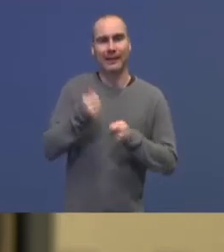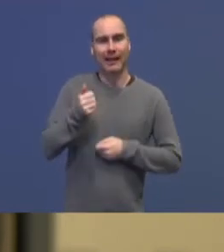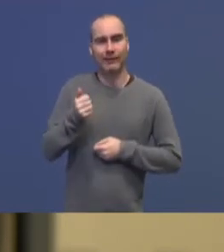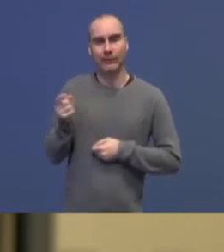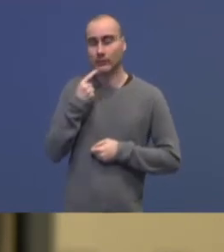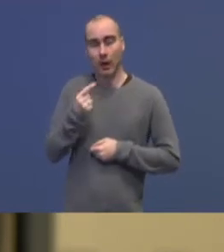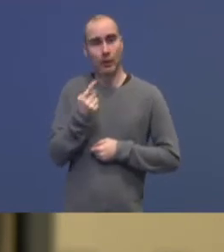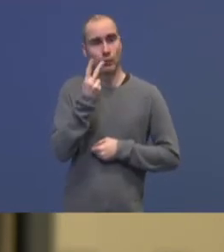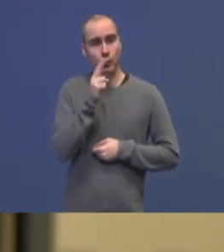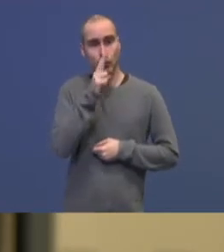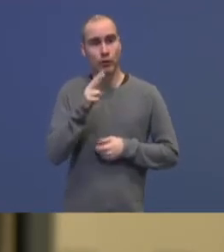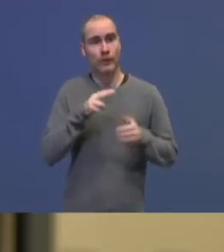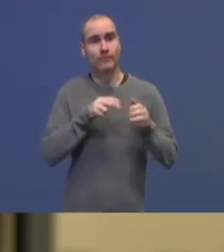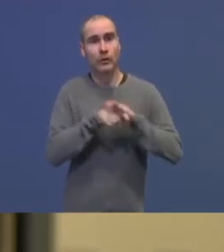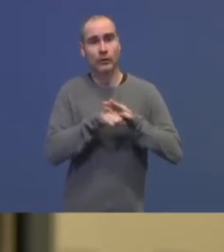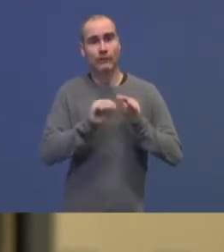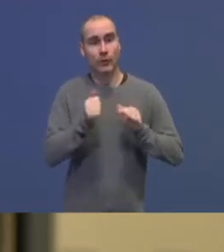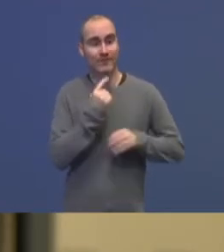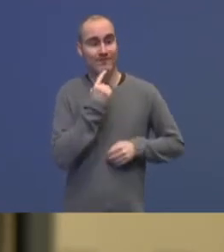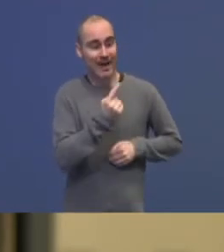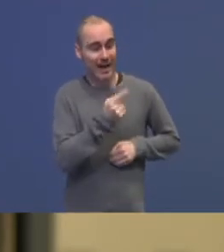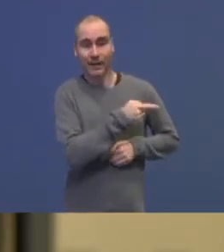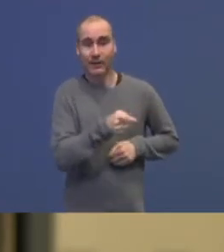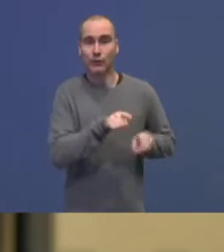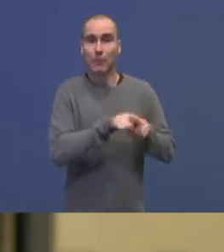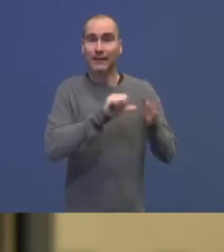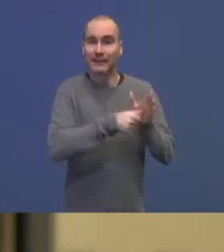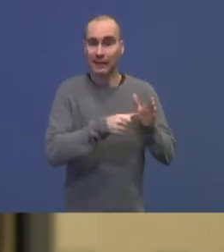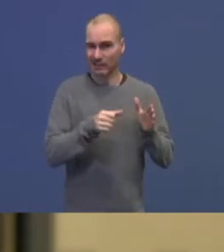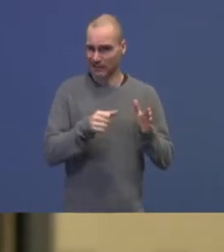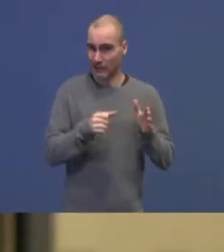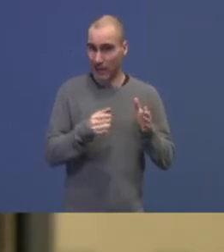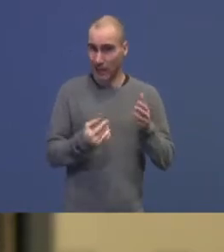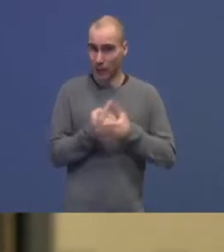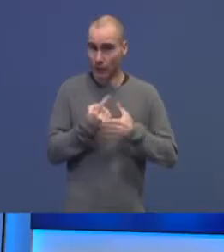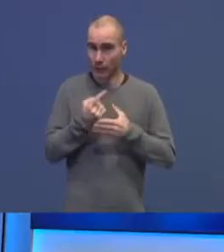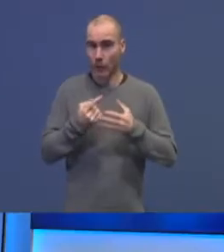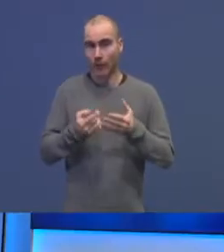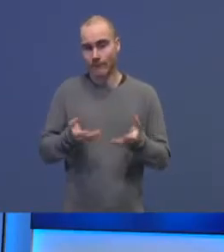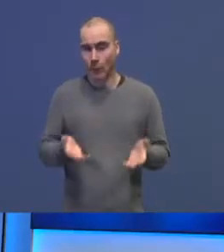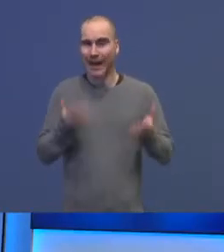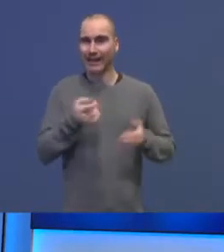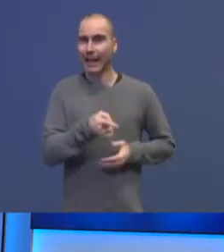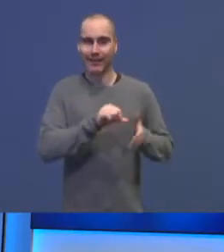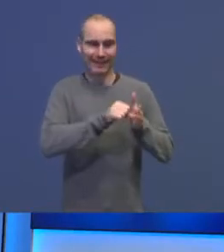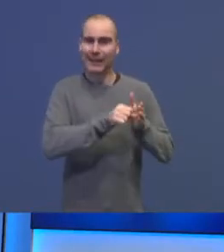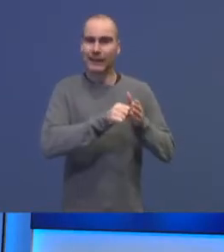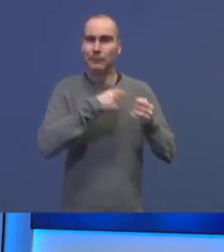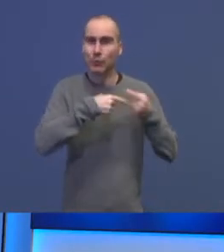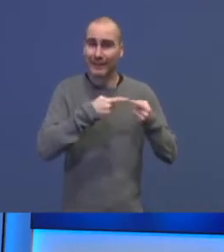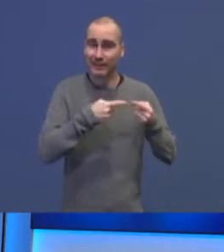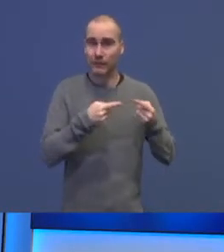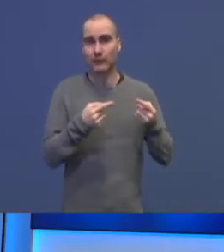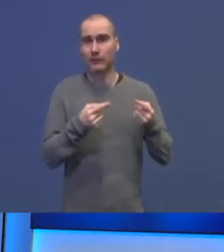to nye flyktninger for hver som ble registrert. Er det aktuelt å forenkle selve registreringsprosessen og for